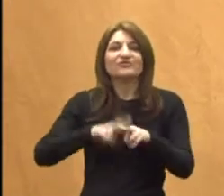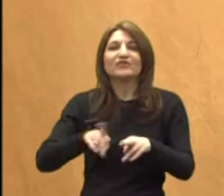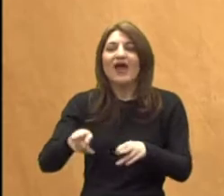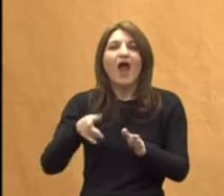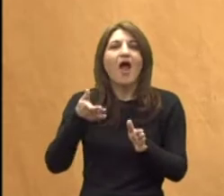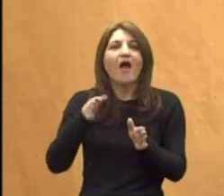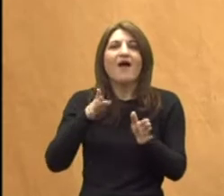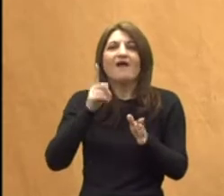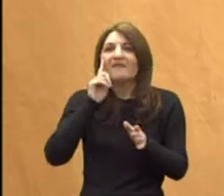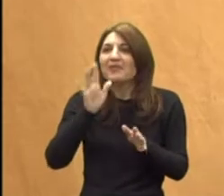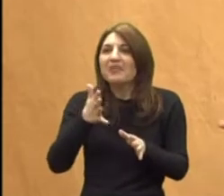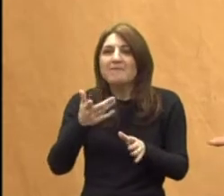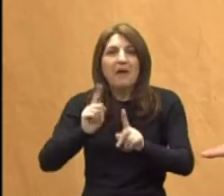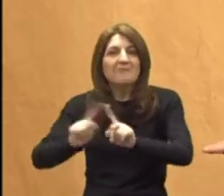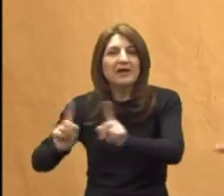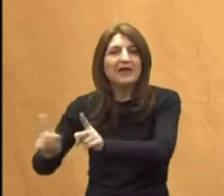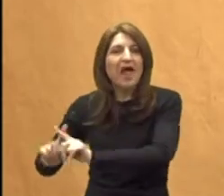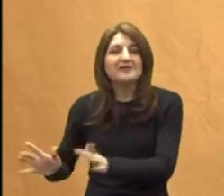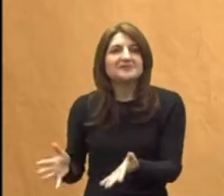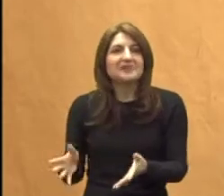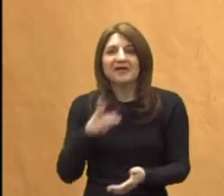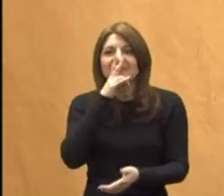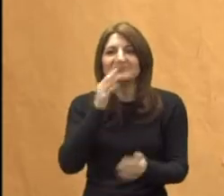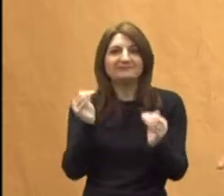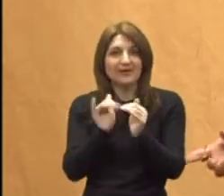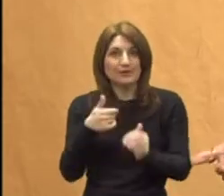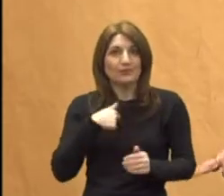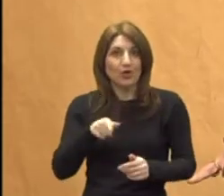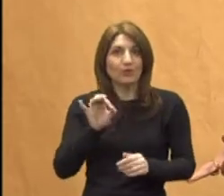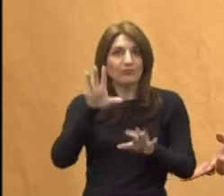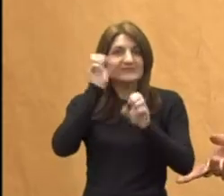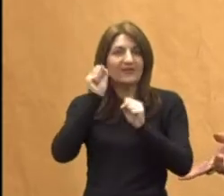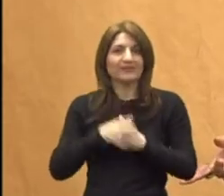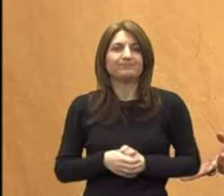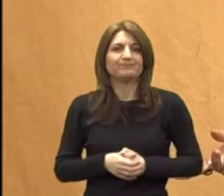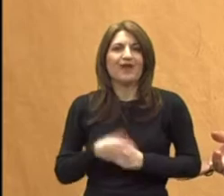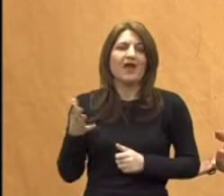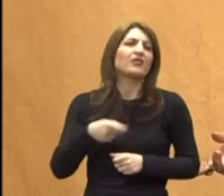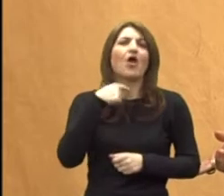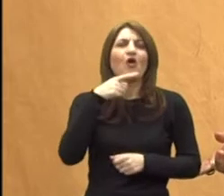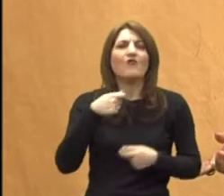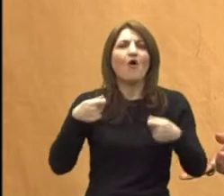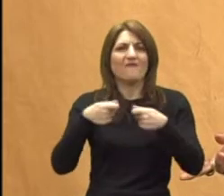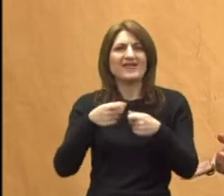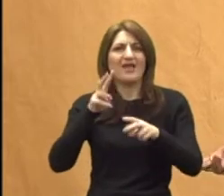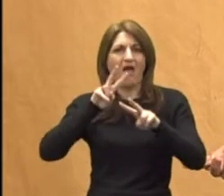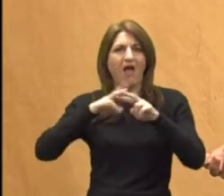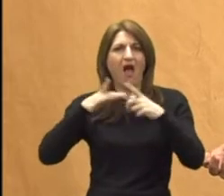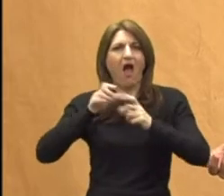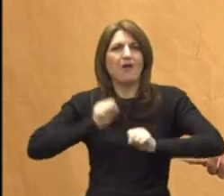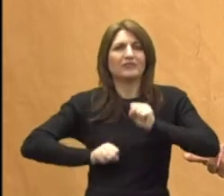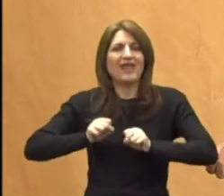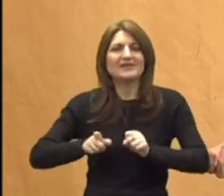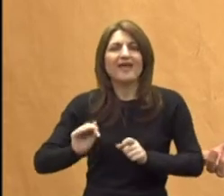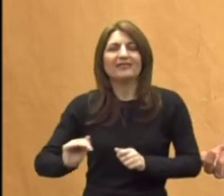umanjenje tih razlika. Je li to tako, ja dobro shvatila? Kada govorimo o habilitaciji djeteta, kod neke